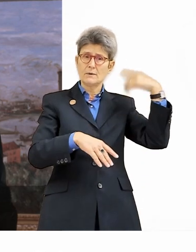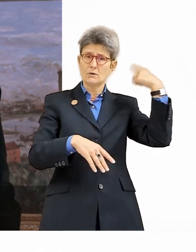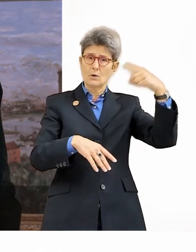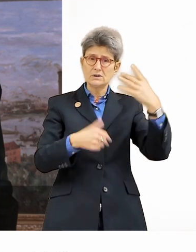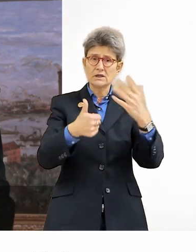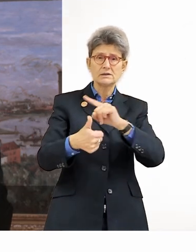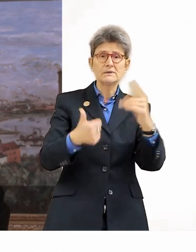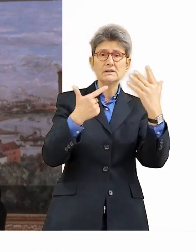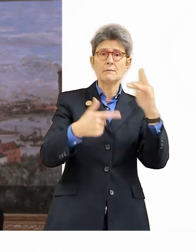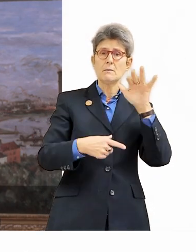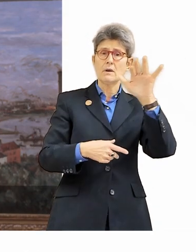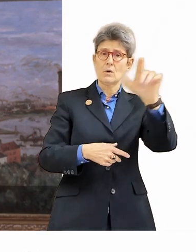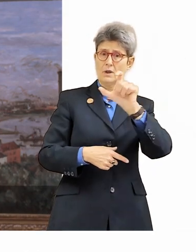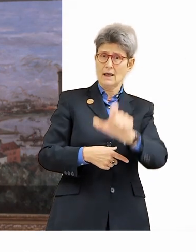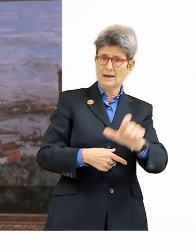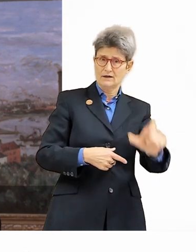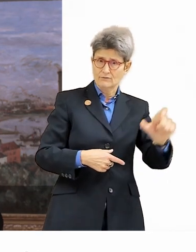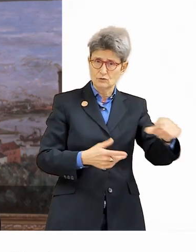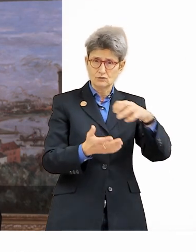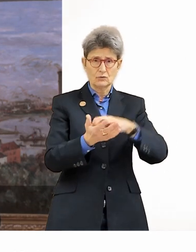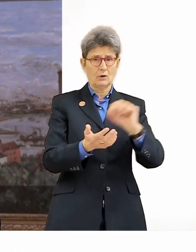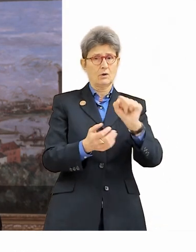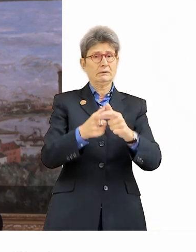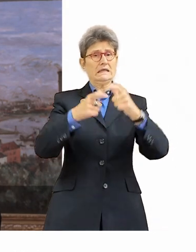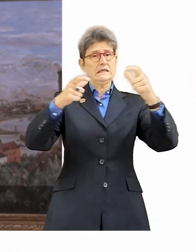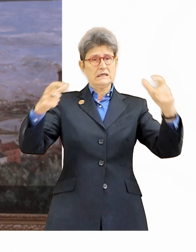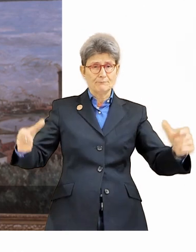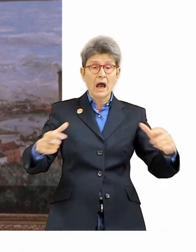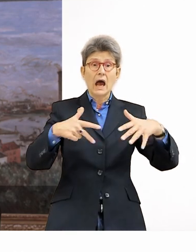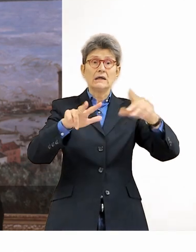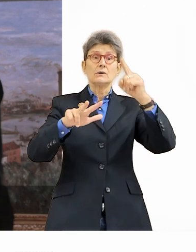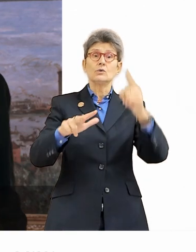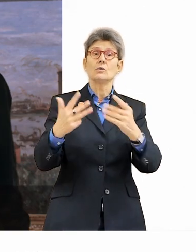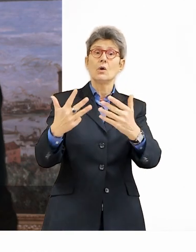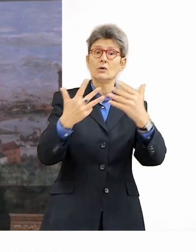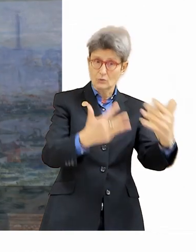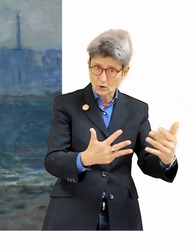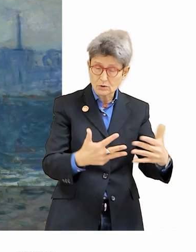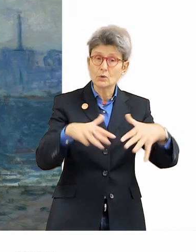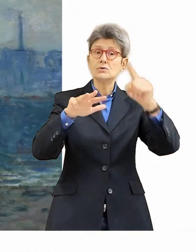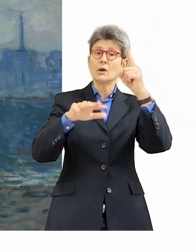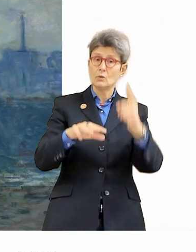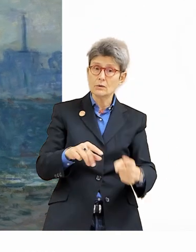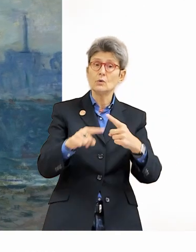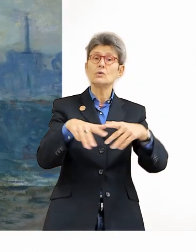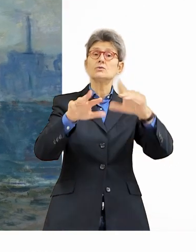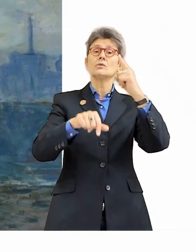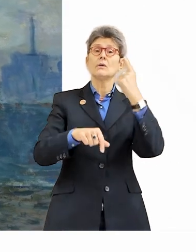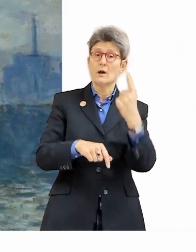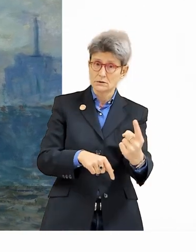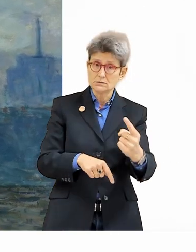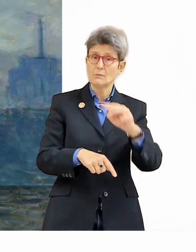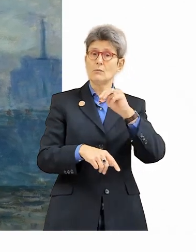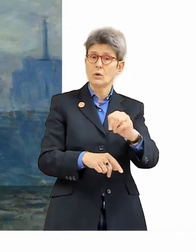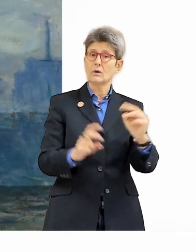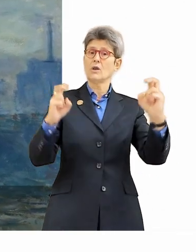konnte in der damaligen Zeit. Monet zeigt keinen blauen Himmel, er zeigt den Smog, der über London liegt. London war damals mit sechs bis sieben Millionen Einwohnern